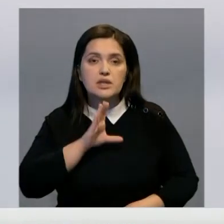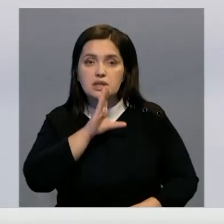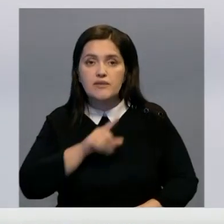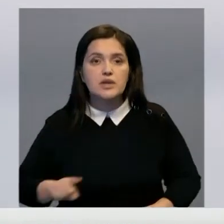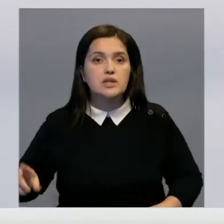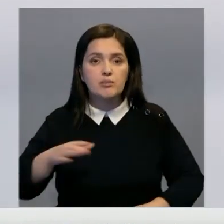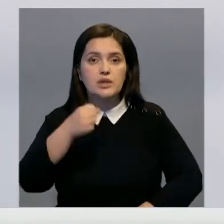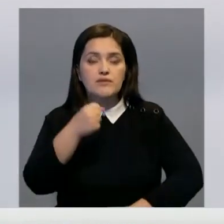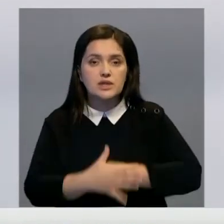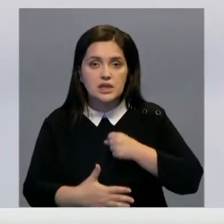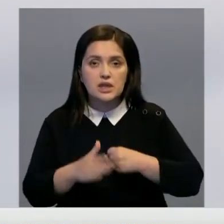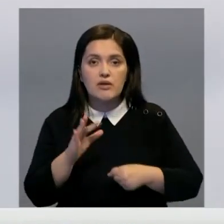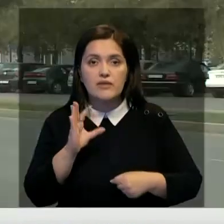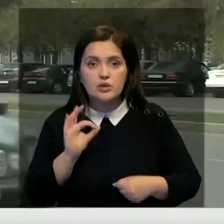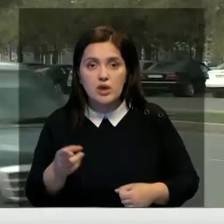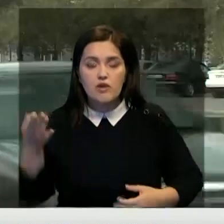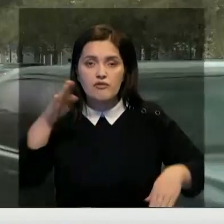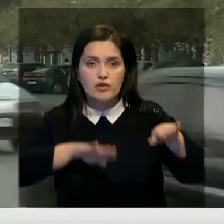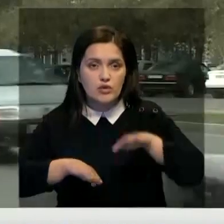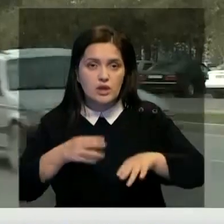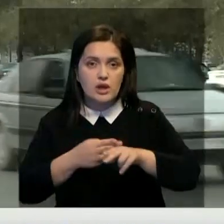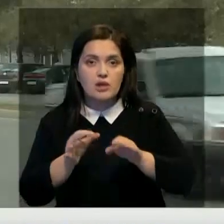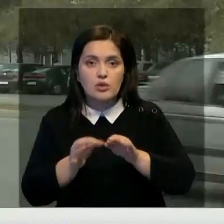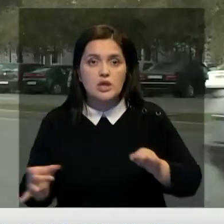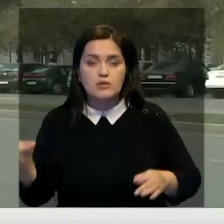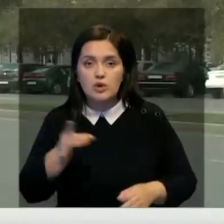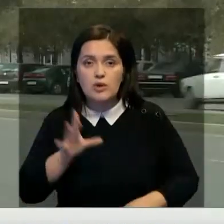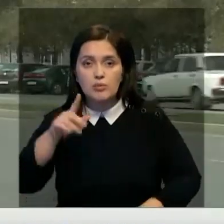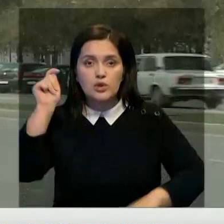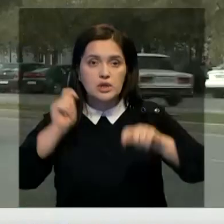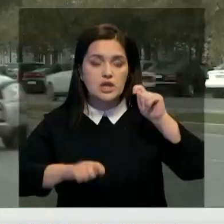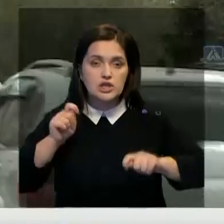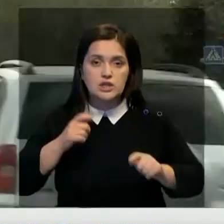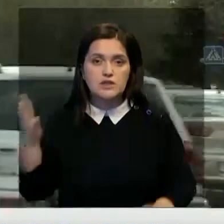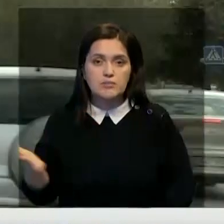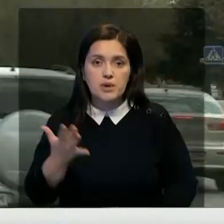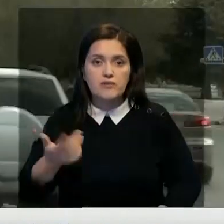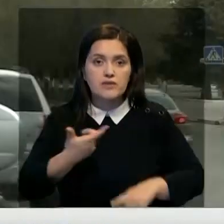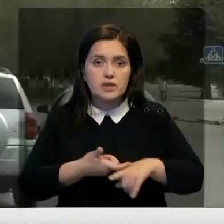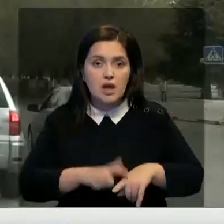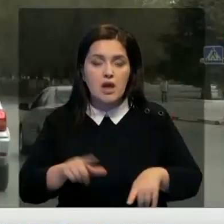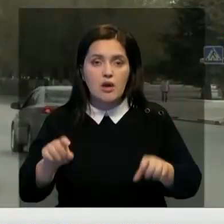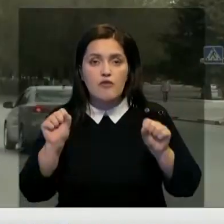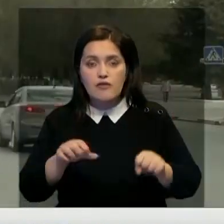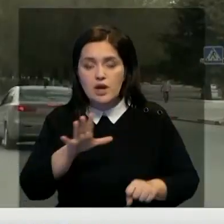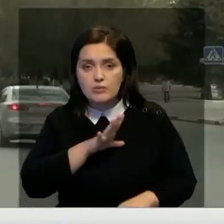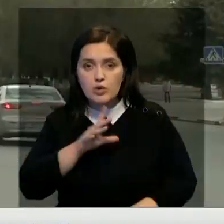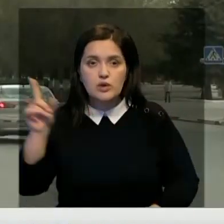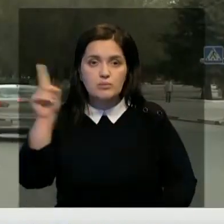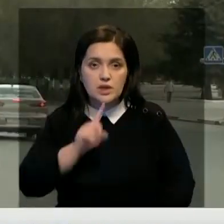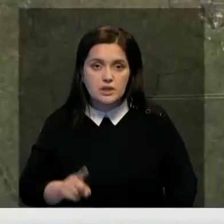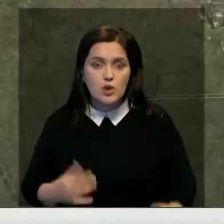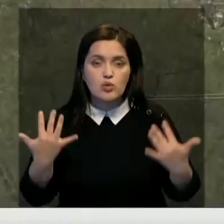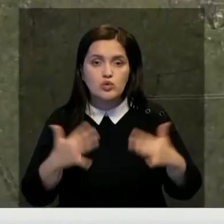севере, северо-западе, в центре, востоке и в горных районах республики пройдут дожди с порывистым ветром. Местами,